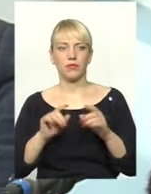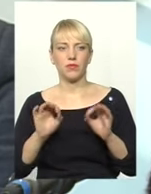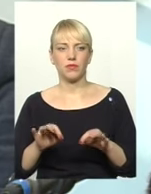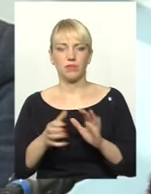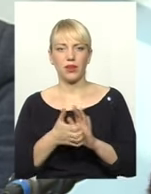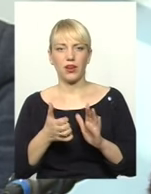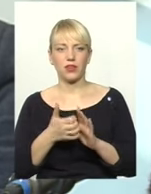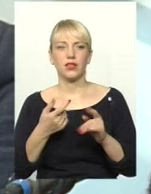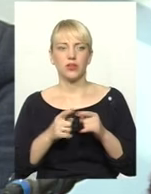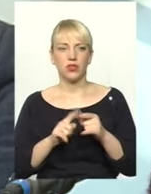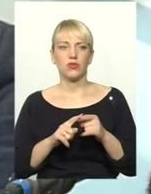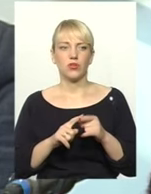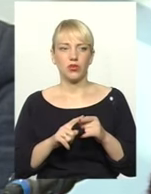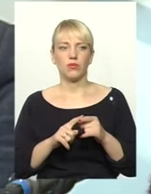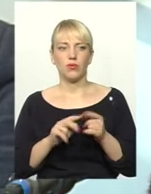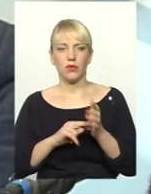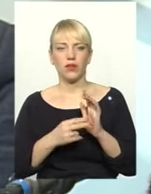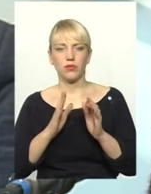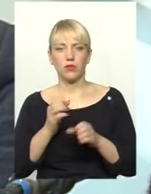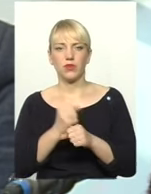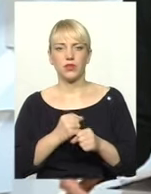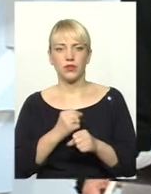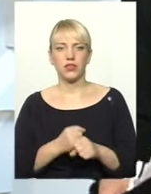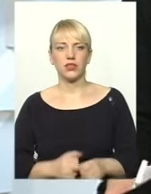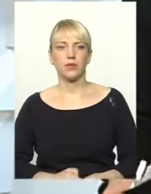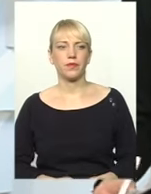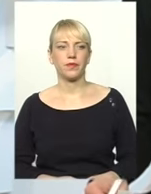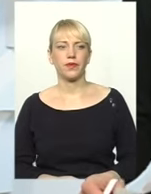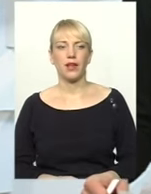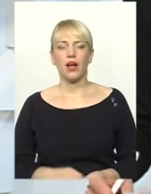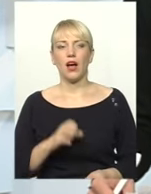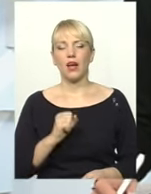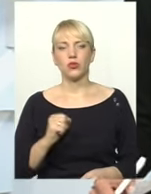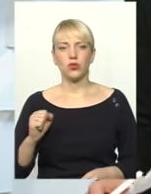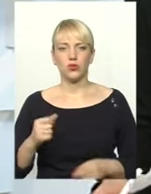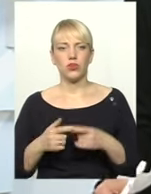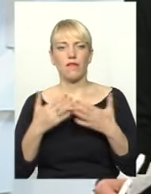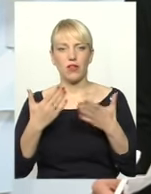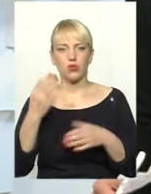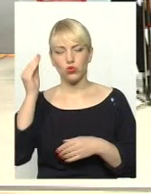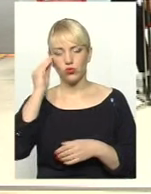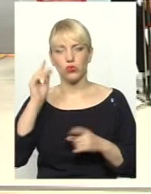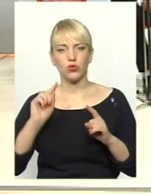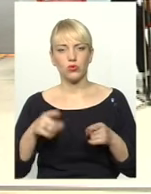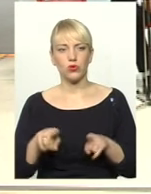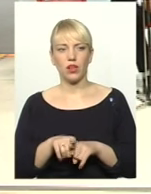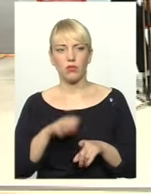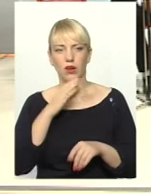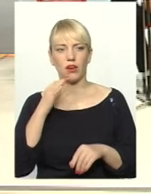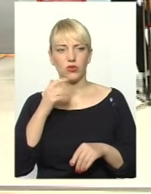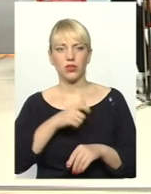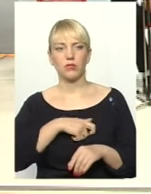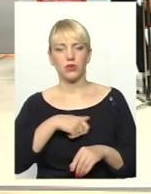Ну, в цьому плані, звичайно, буде працюватися. Антолій Антонович, на вашу думку, чому так багато